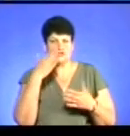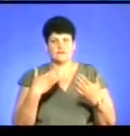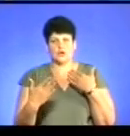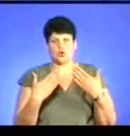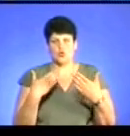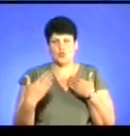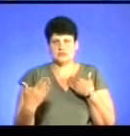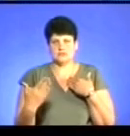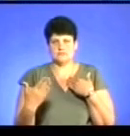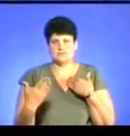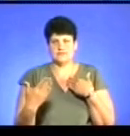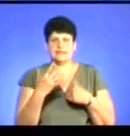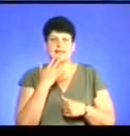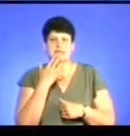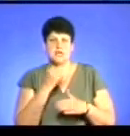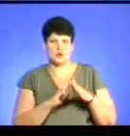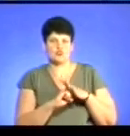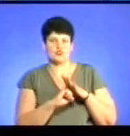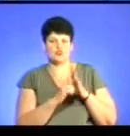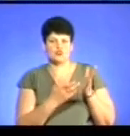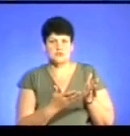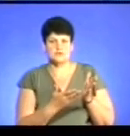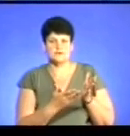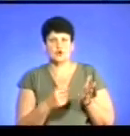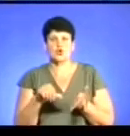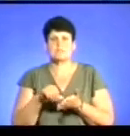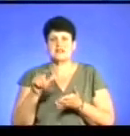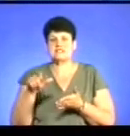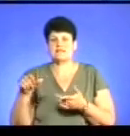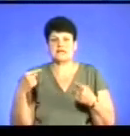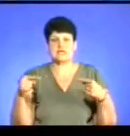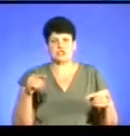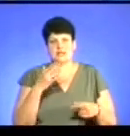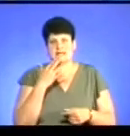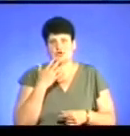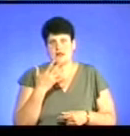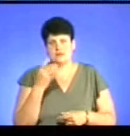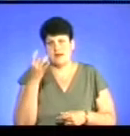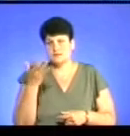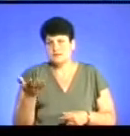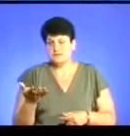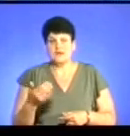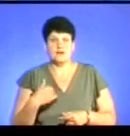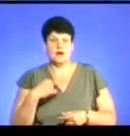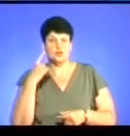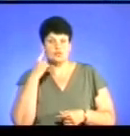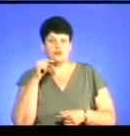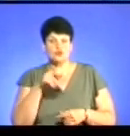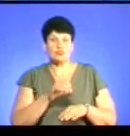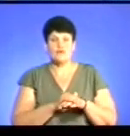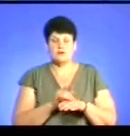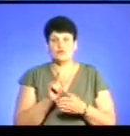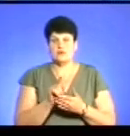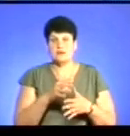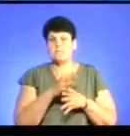релігії, мається на увазі на національному ґрунті, до представників інших національностей і рас. То тут, я думаю, що в цьому факті ми